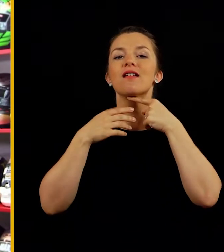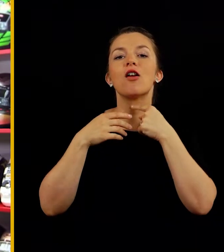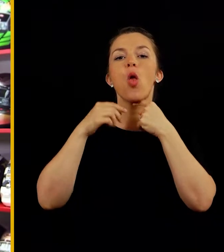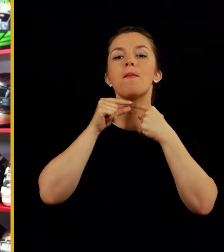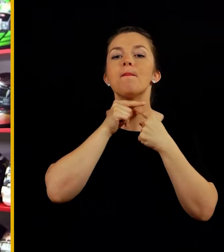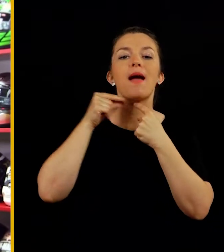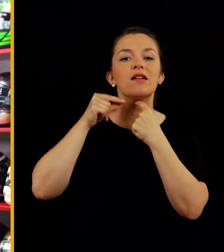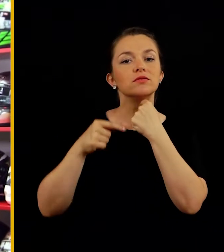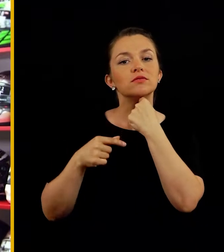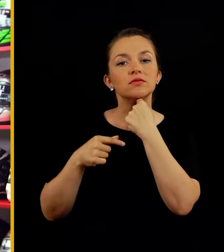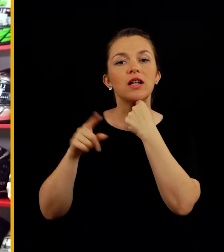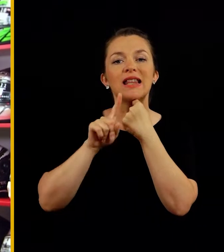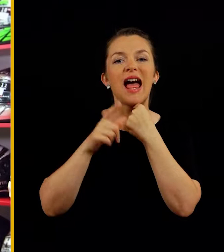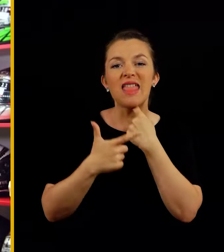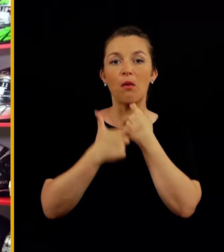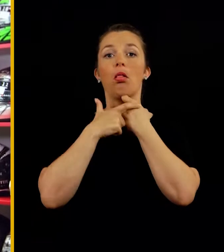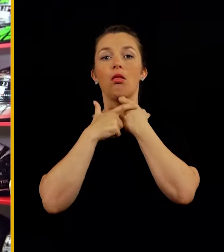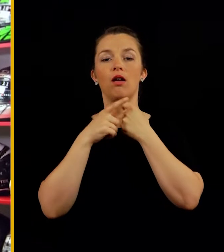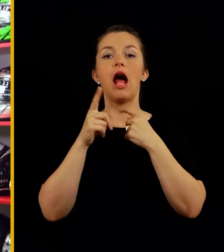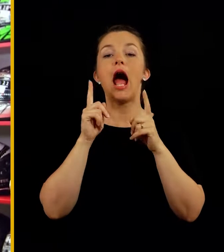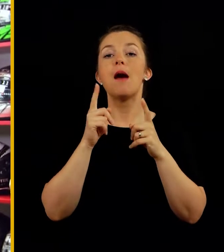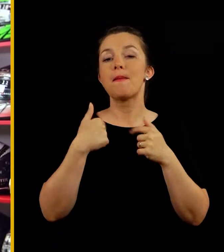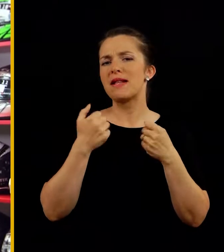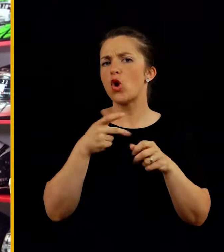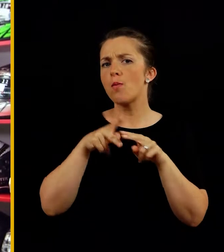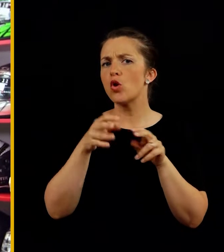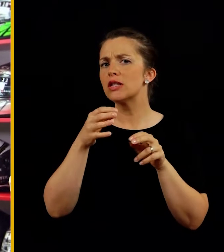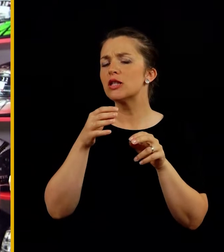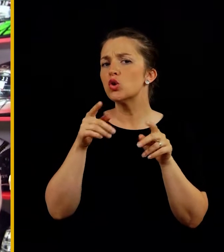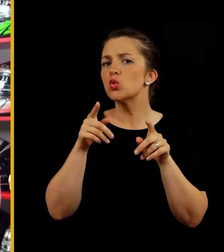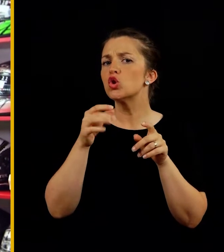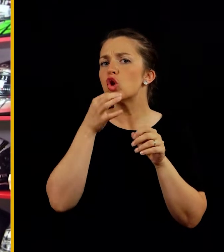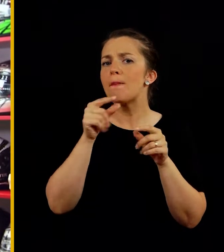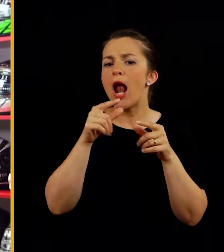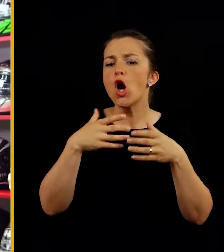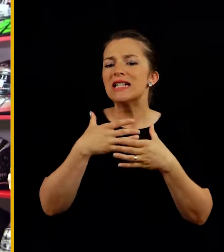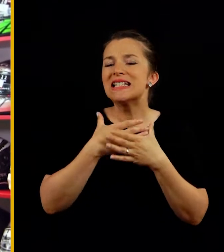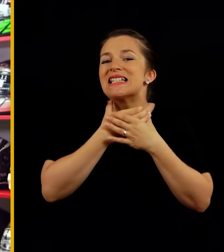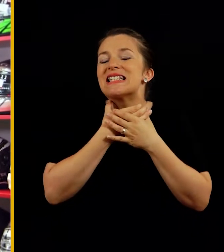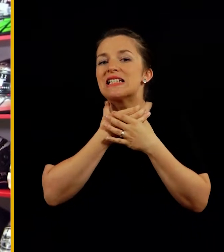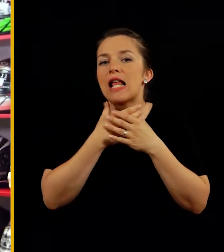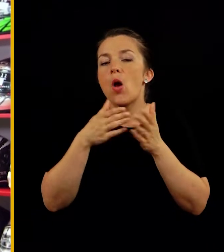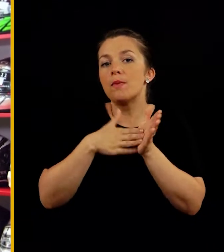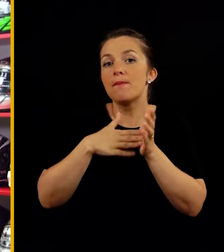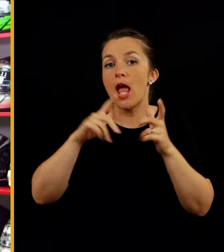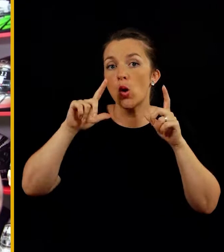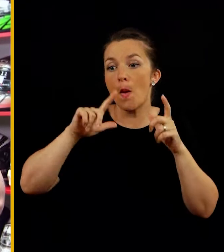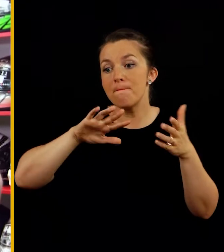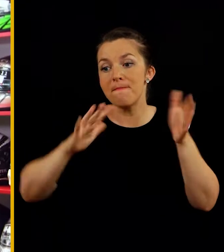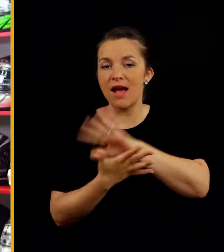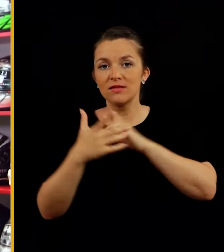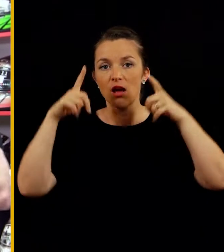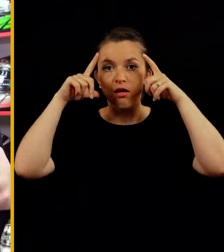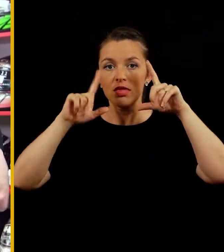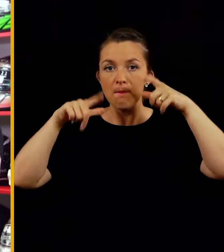grlo in pa med paskom, skratka, da nas ne vtesnuje preveč, vbenem pa zelo močno stisne, da nam v primeru